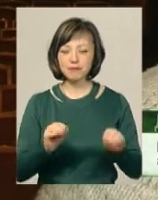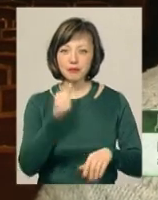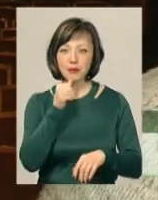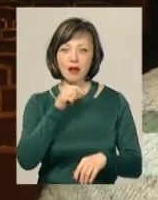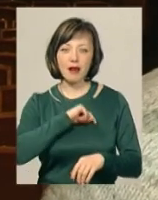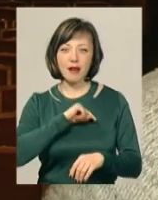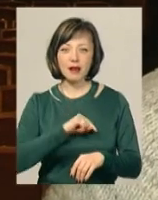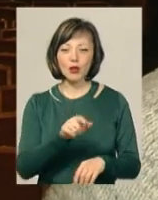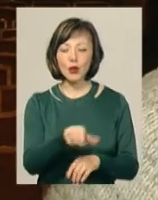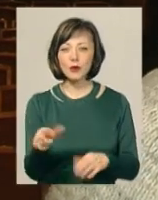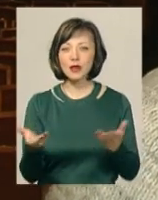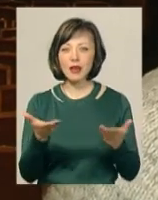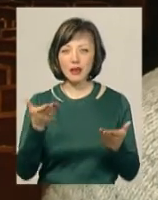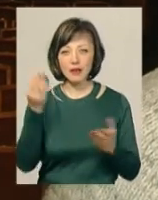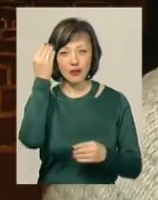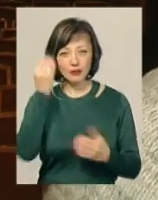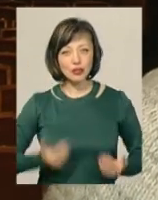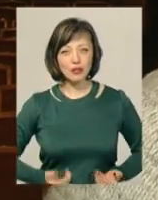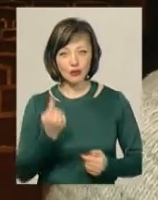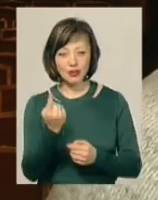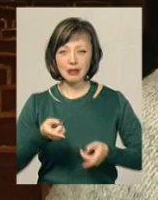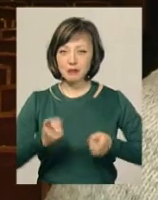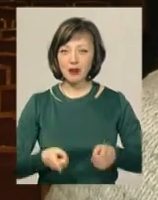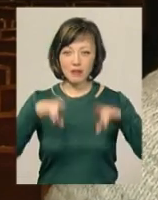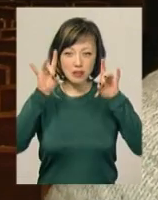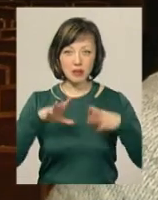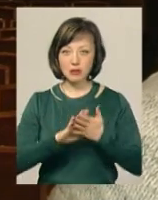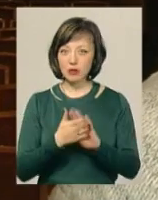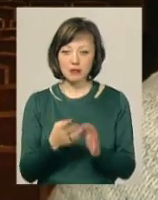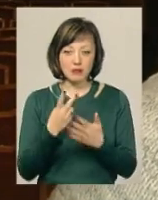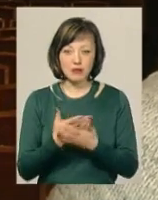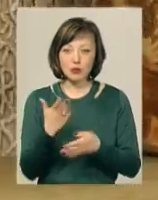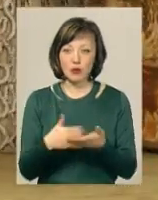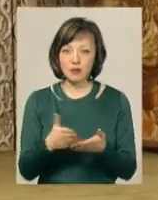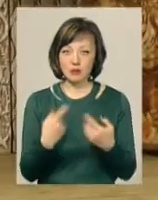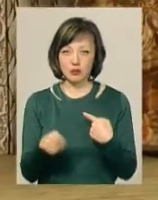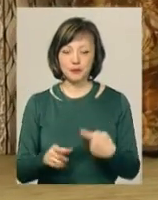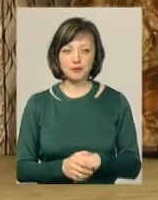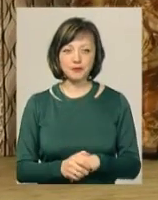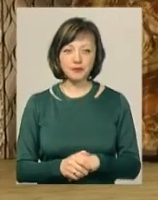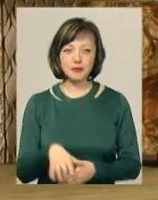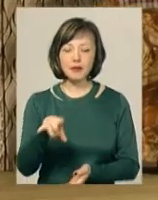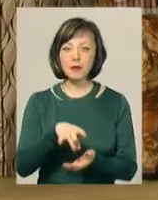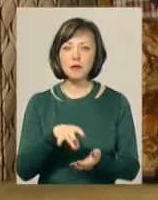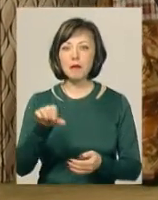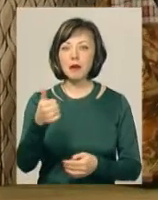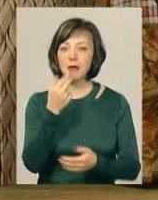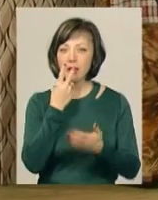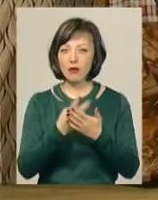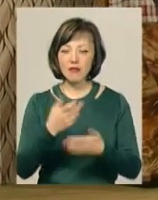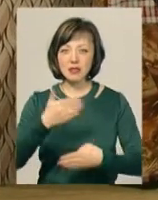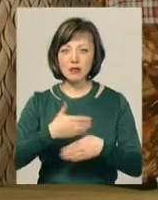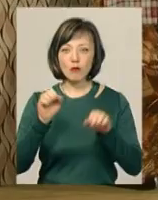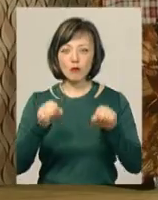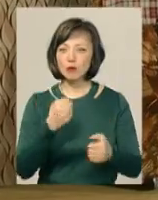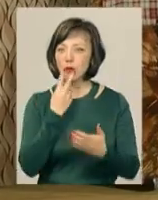Люди, які вдають в житті одне, насправді в екстремальній ситуації виявляється зовсім інше. Приміру, вистави «Божевільна ніч» або номер 13